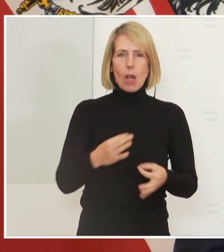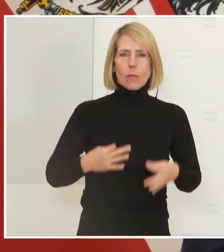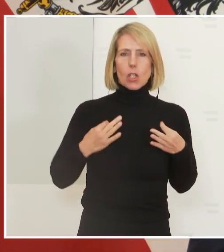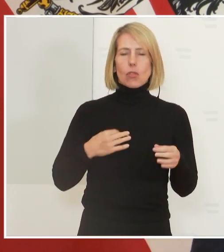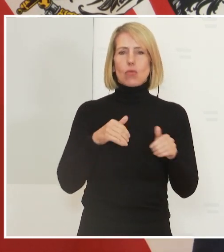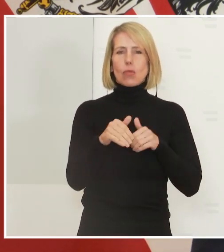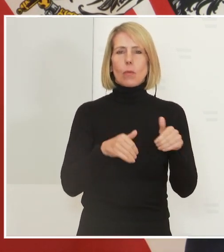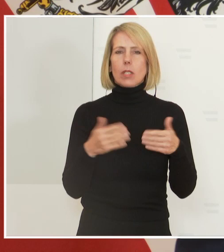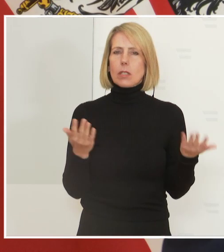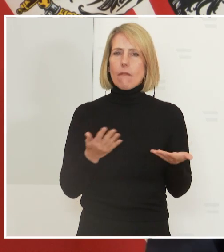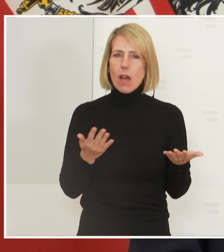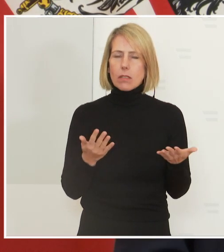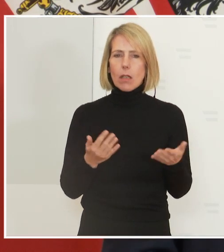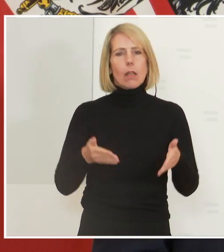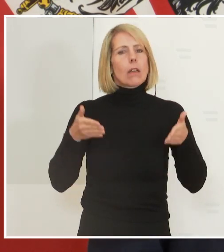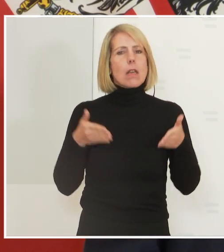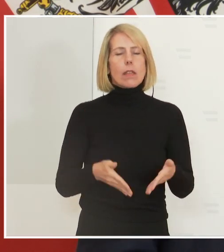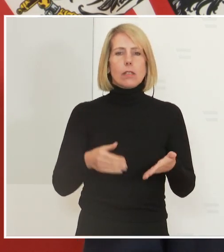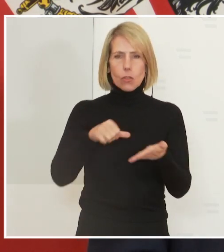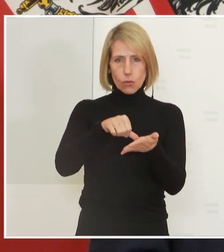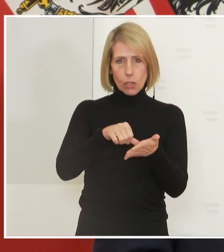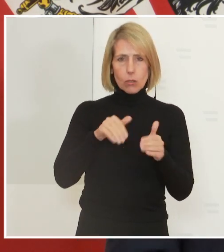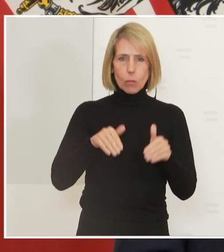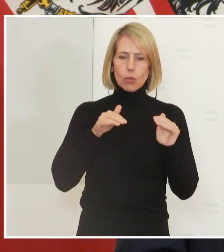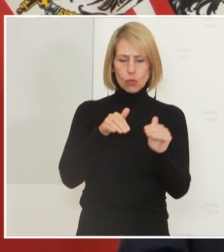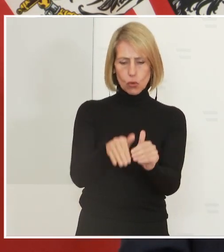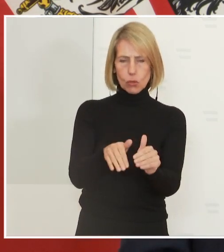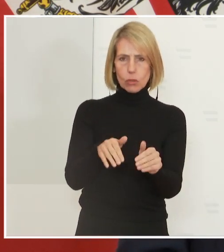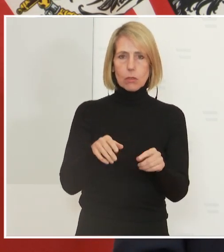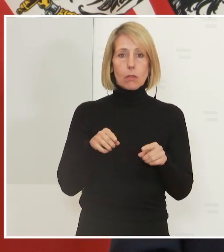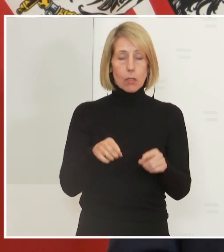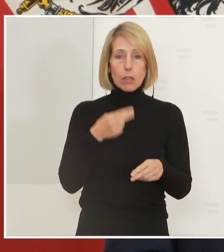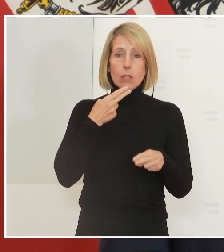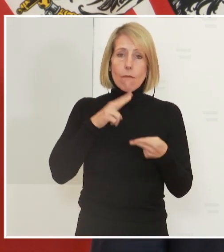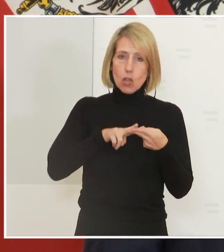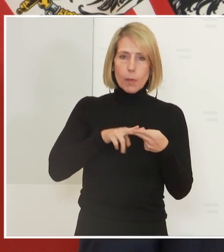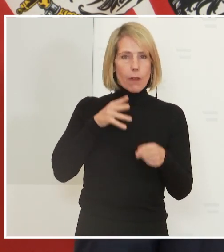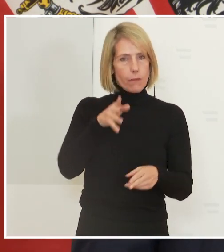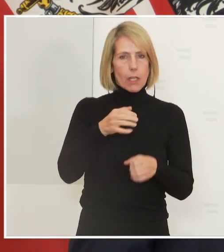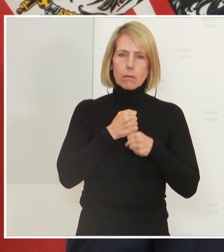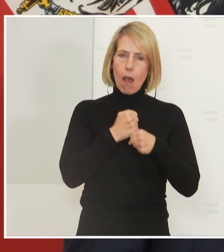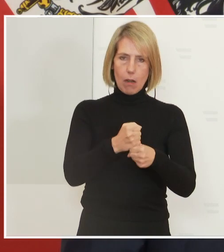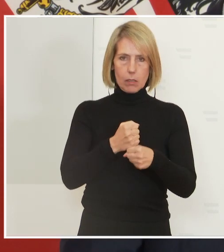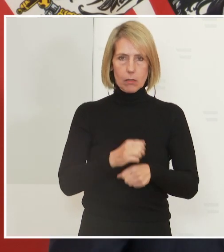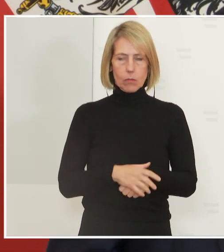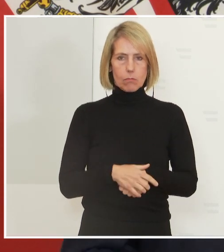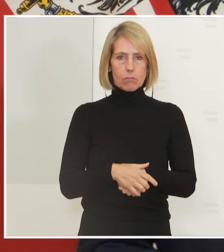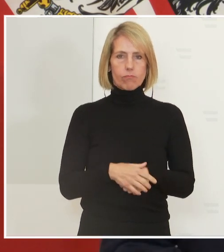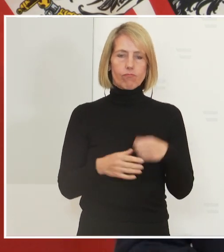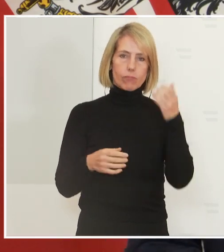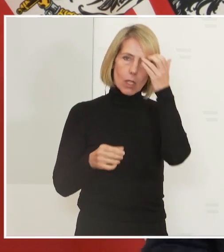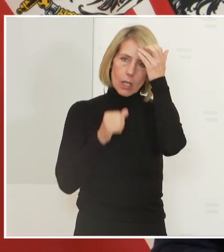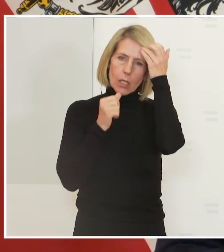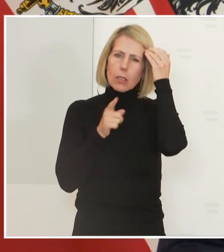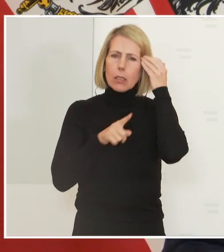unsere Intensivstationen zu schützen. Und dieses Versprechen werde ich einhalten. Es betrifft aber nicht nur die